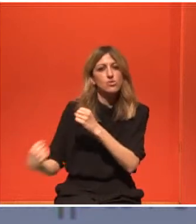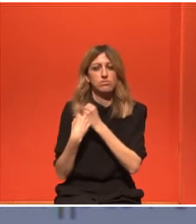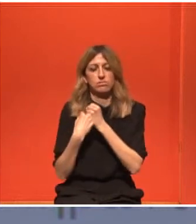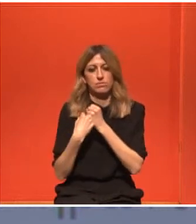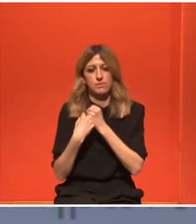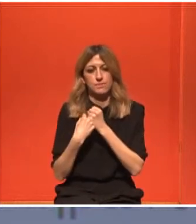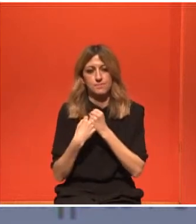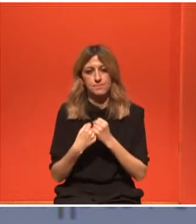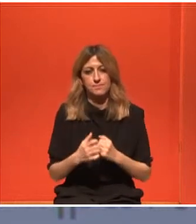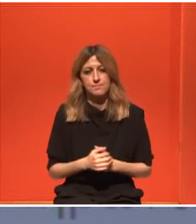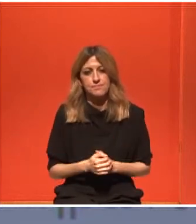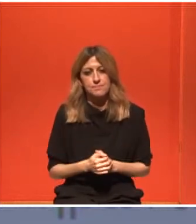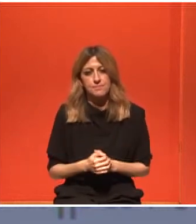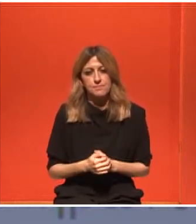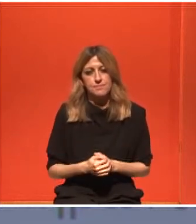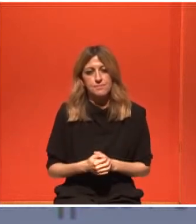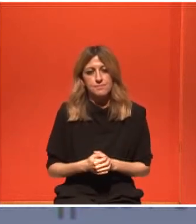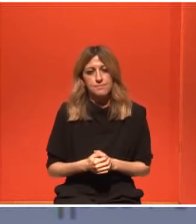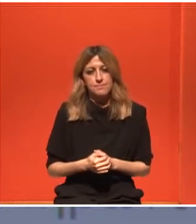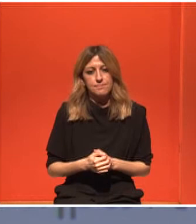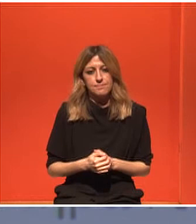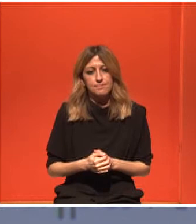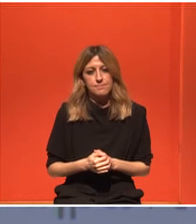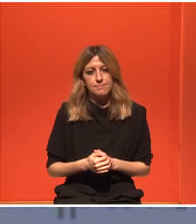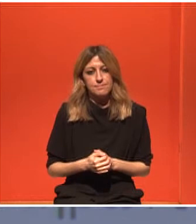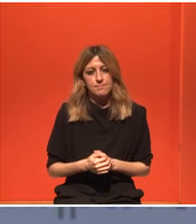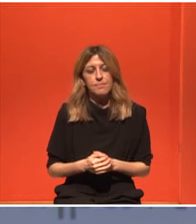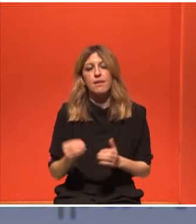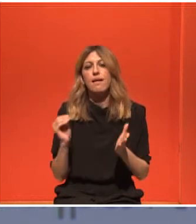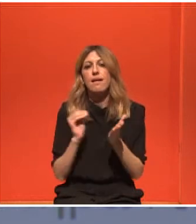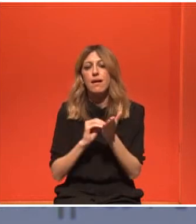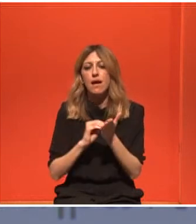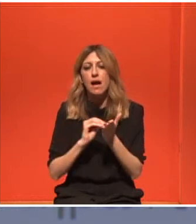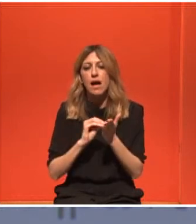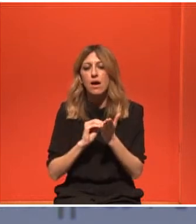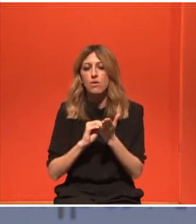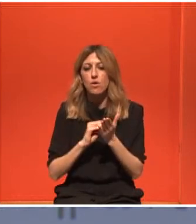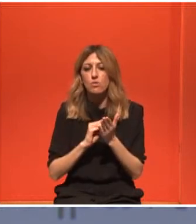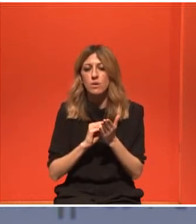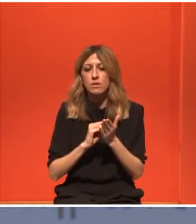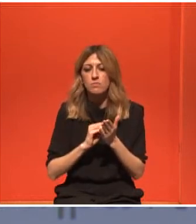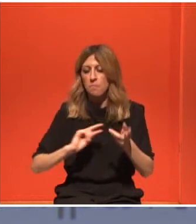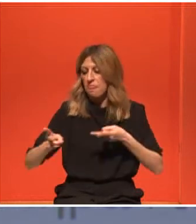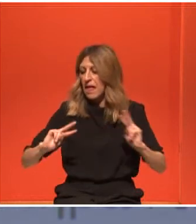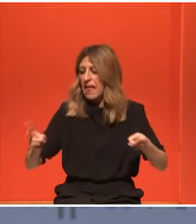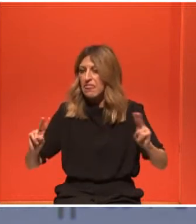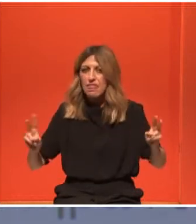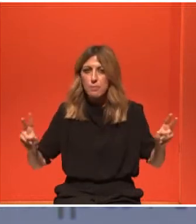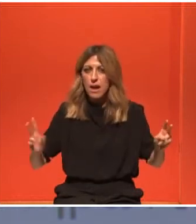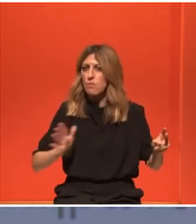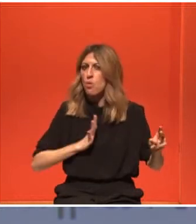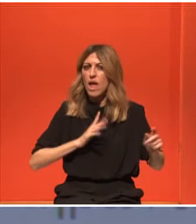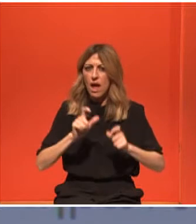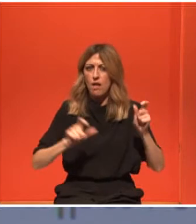αισιοδοξινότητα από μένα, που ποτέ δεν άφησα κανέναν γύρω μου να σκεφτεί κάτι κακό. Είπα ότι